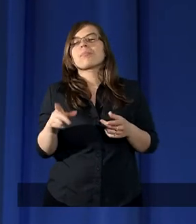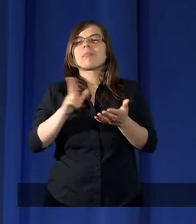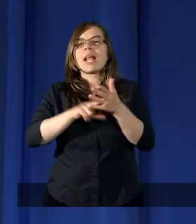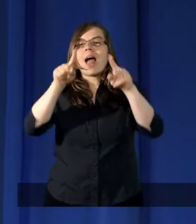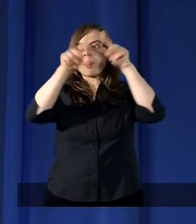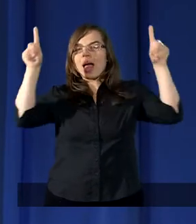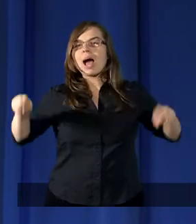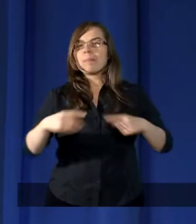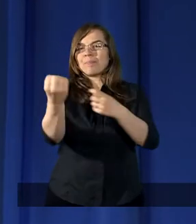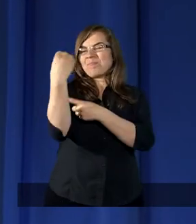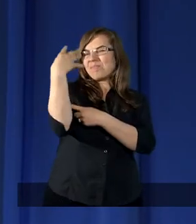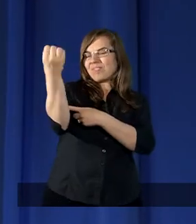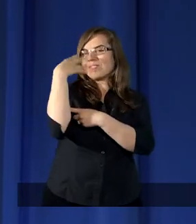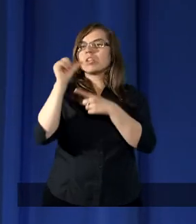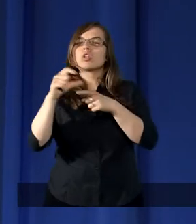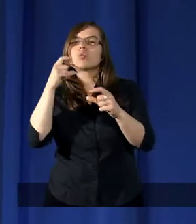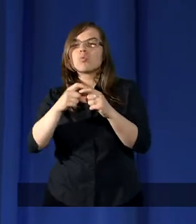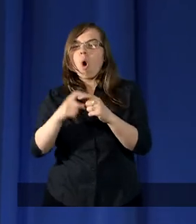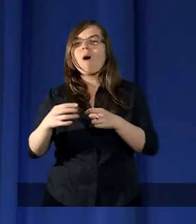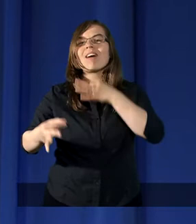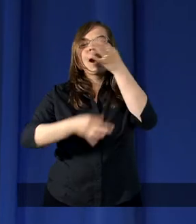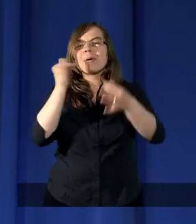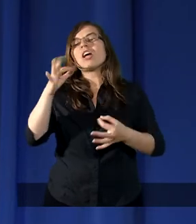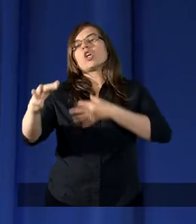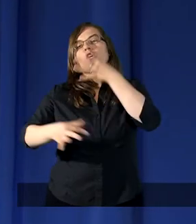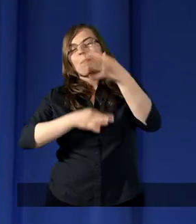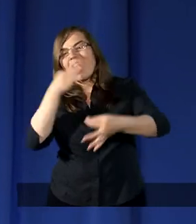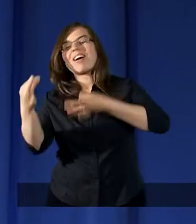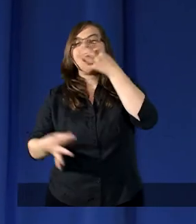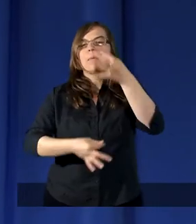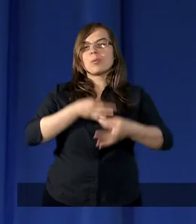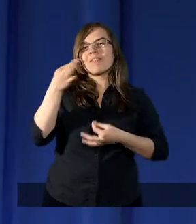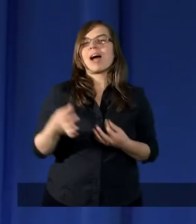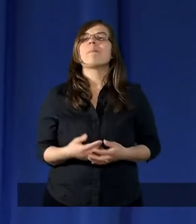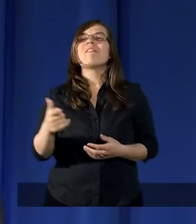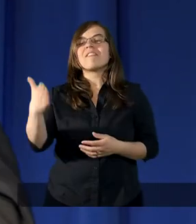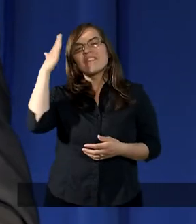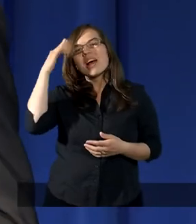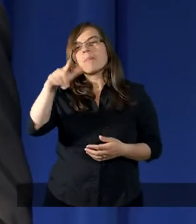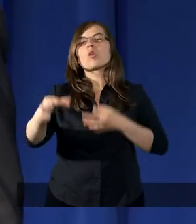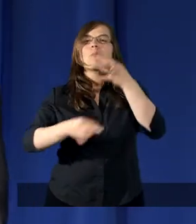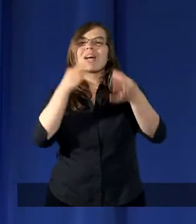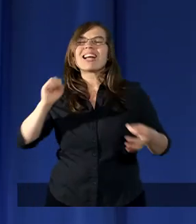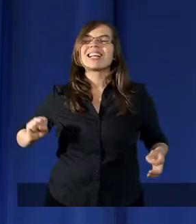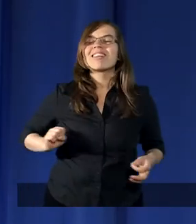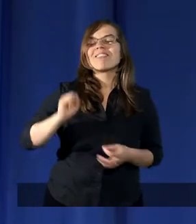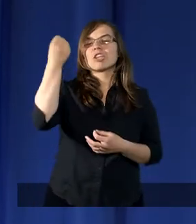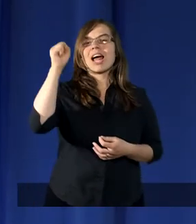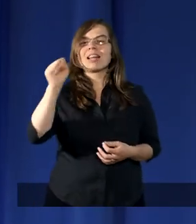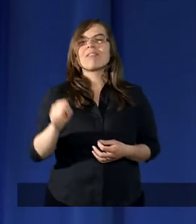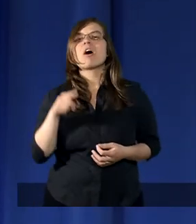tablicy, i są słowa tej pieśni śpiewami. Wiemy, że to była pieśń zwycięstwa.